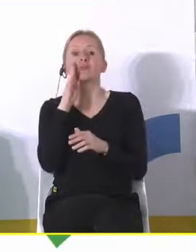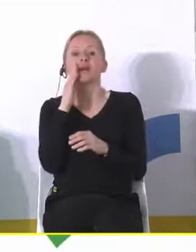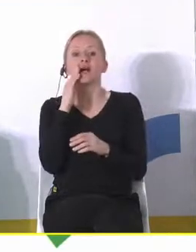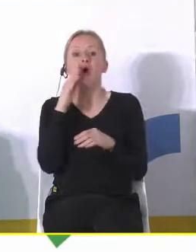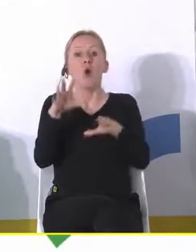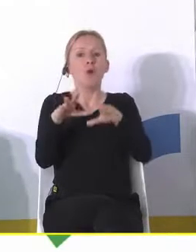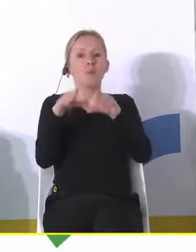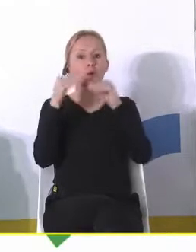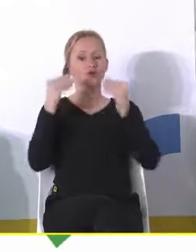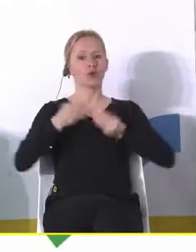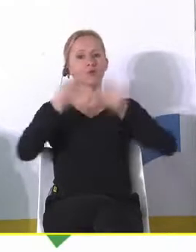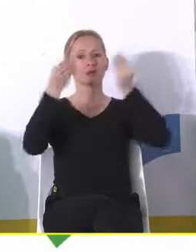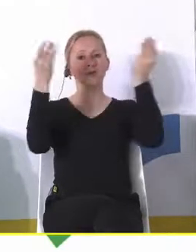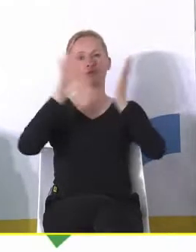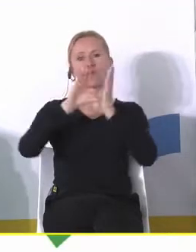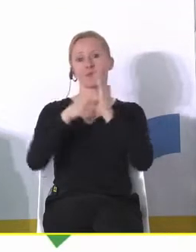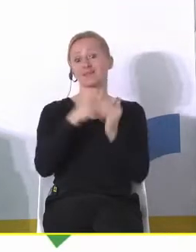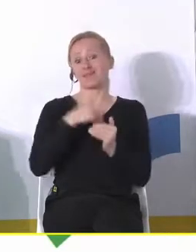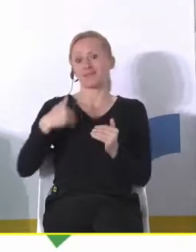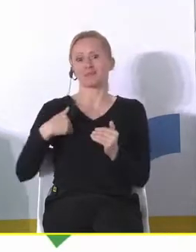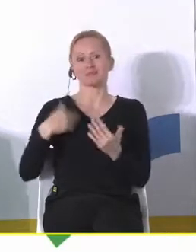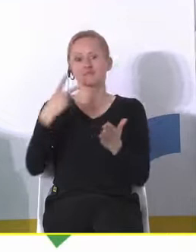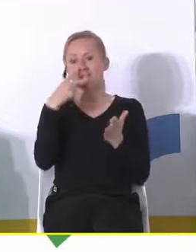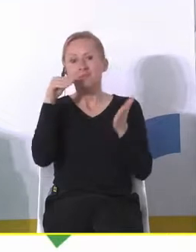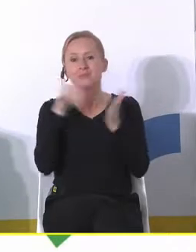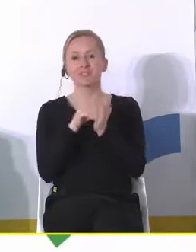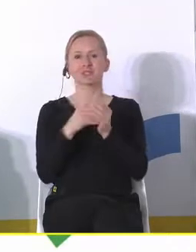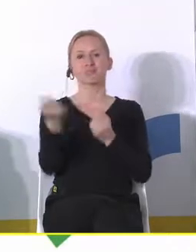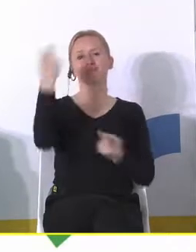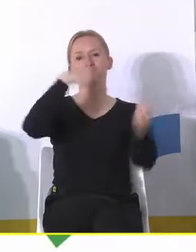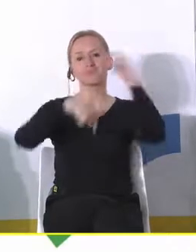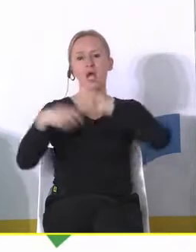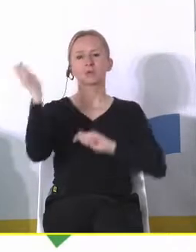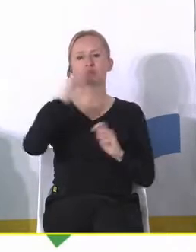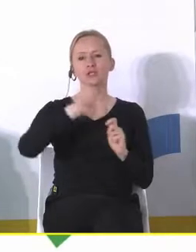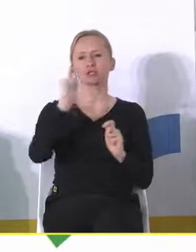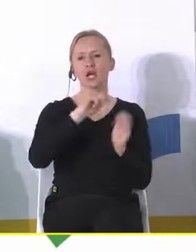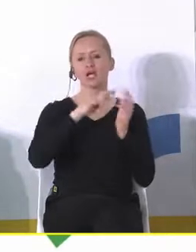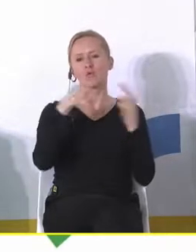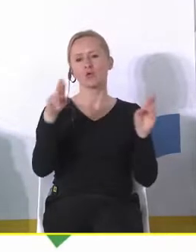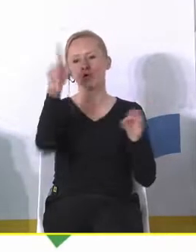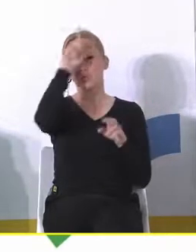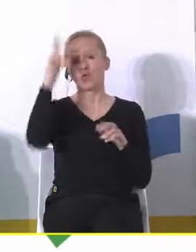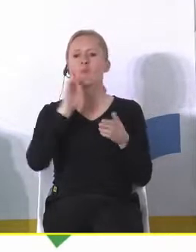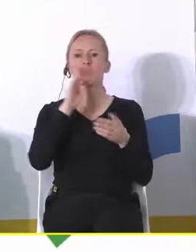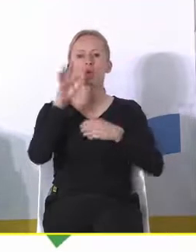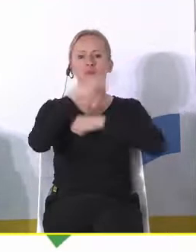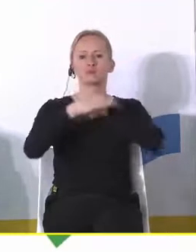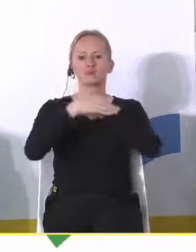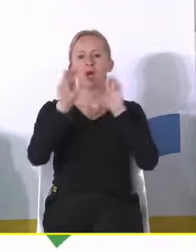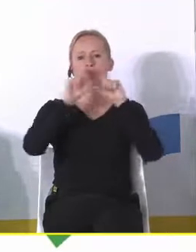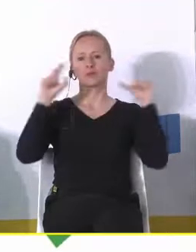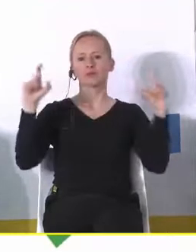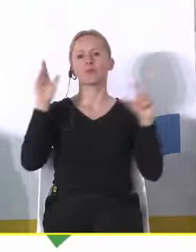rozwoju miasta, bo my trochę jesteśmy przyzwyczajeni, że do miast przyjedzie dużo ludzi, na przykład miasta uniwersyteckie, tak,